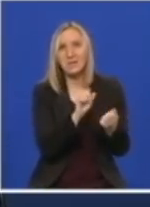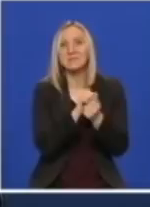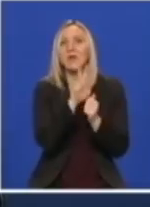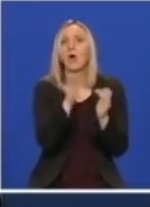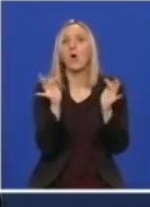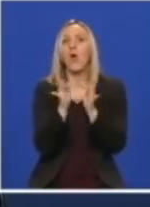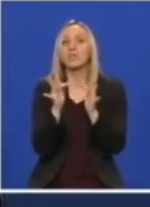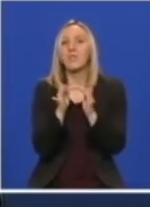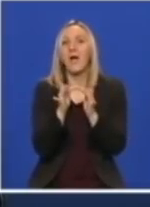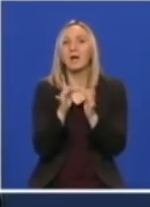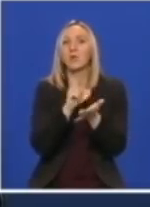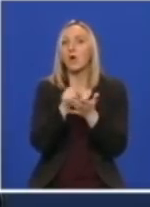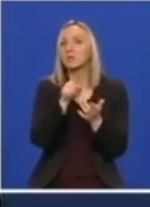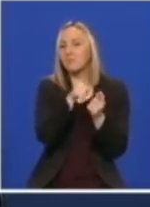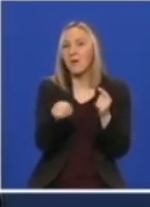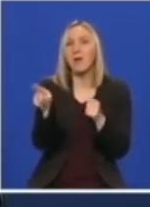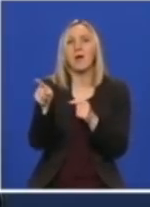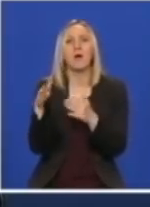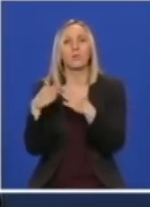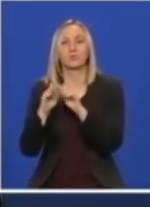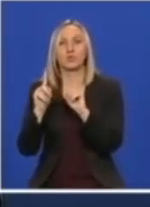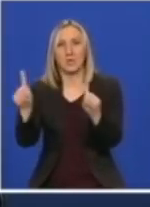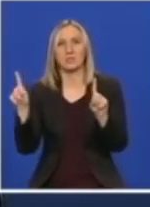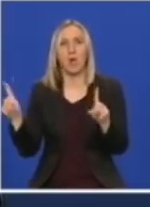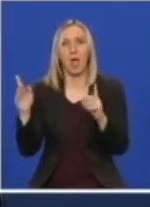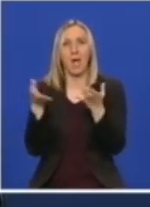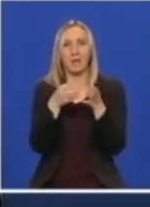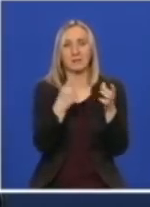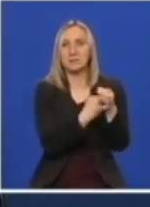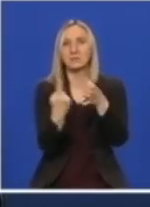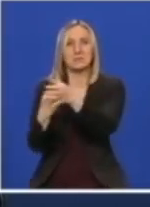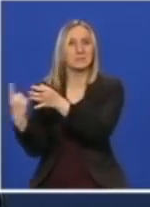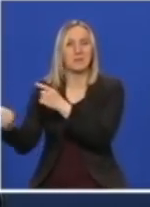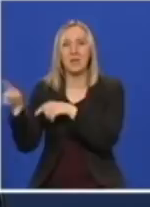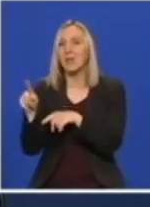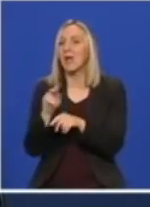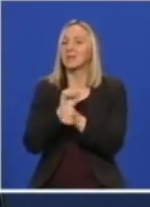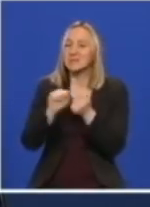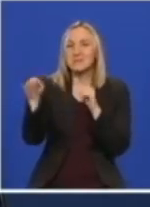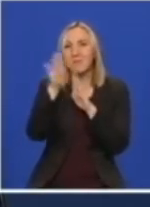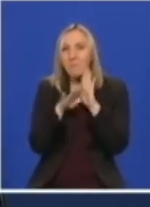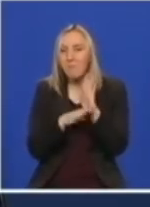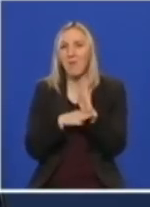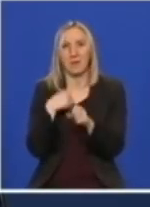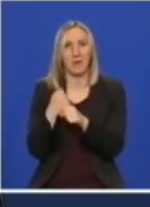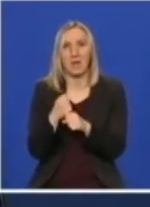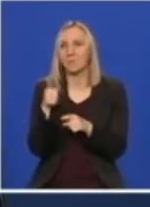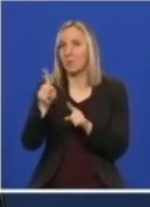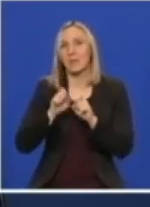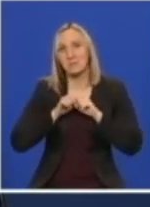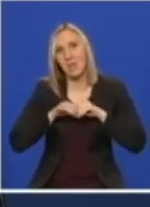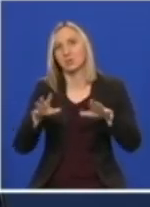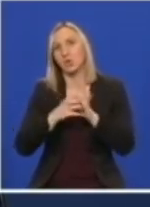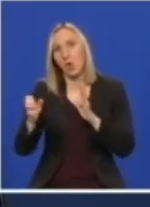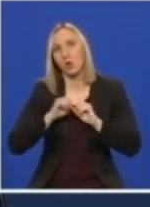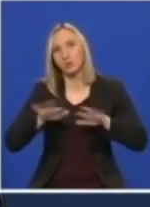također u kućnoj izolaciji, da su urađene sve mere predostrožnosti, da se to ne širi dalje. Zdravstveni